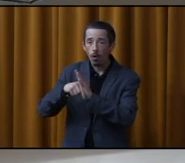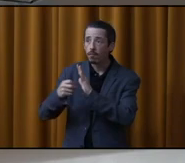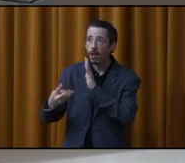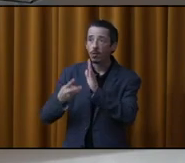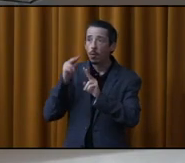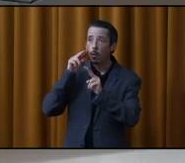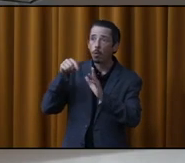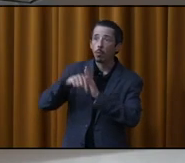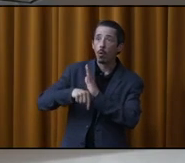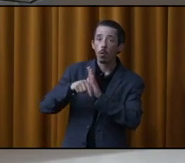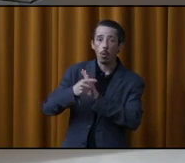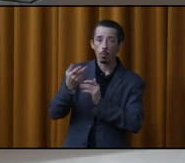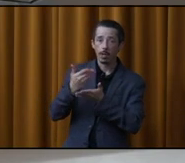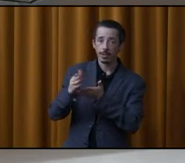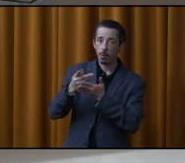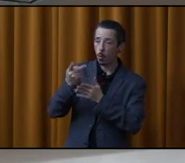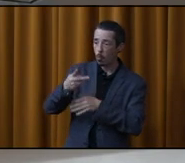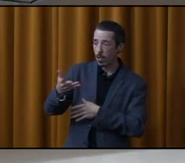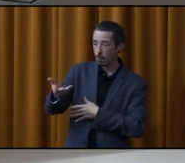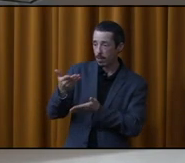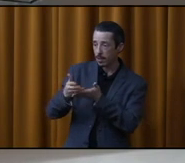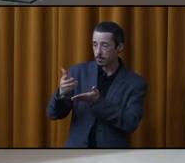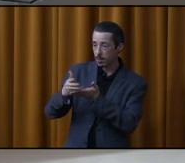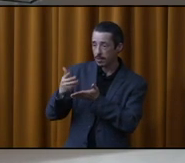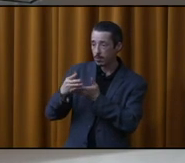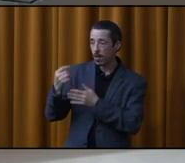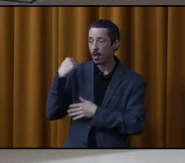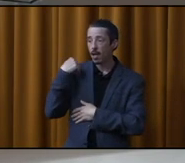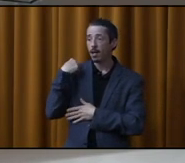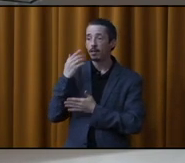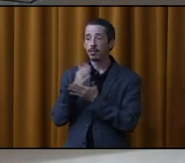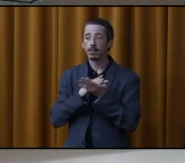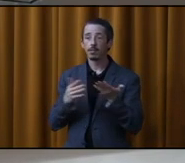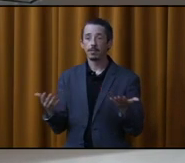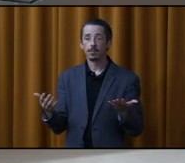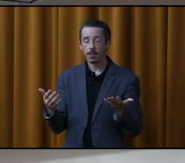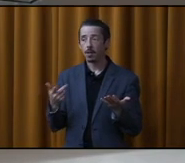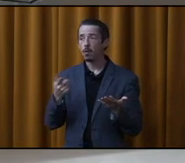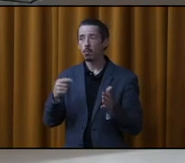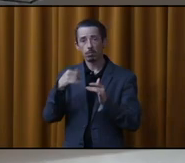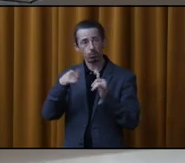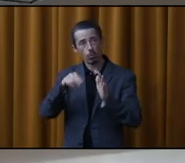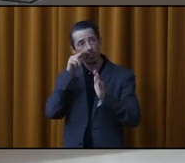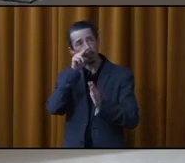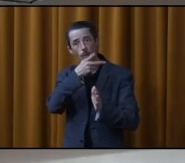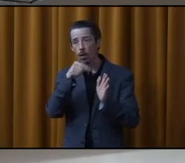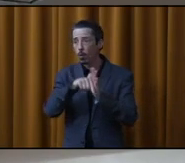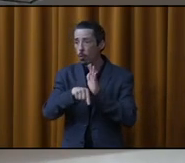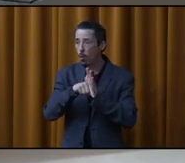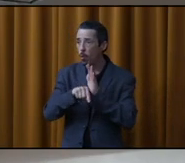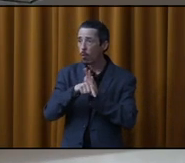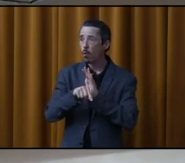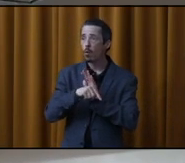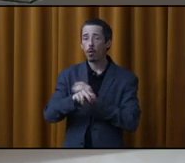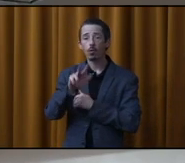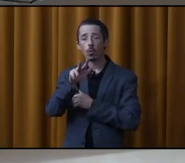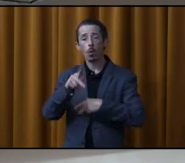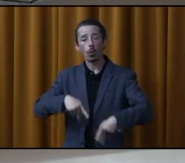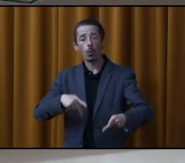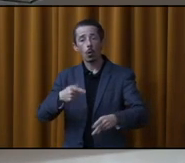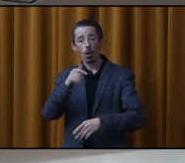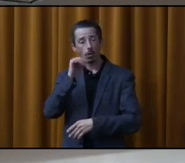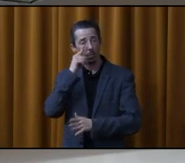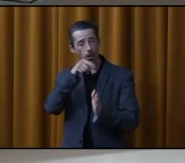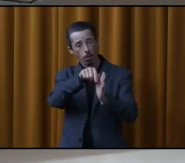24, de l'eau potable. Vous en avez même parlé ou glissé un petit mot le mois passé. Ça coule encore face aux trois rues Gagné de façon